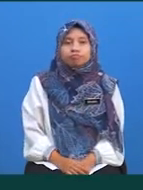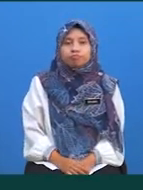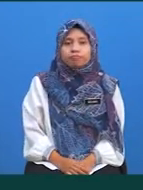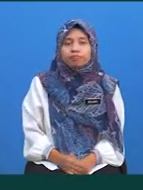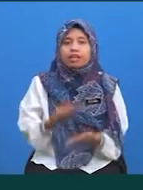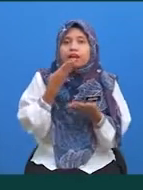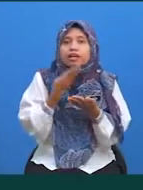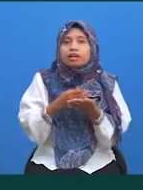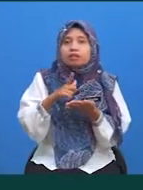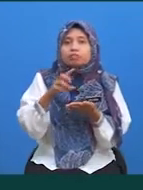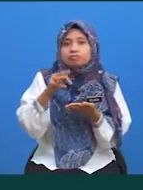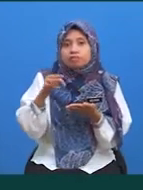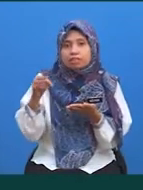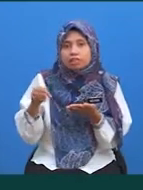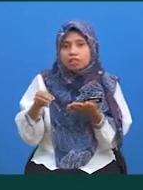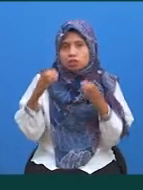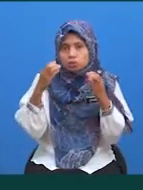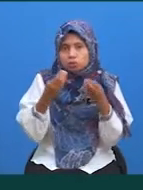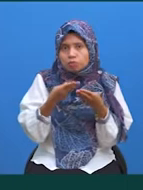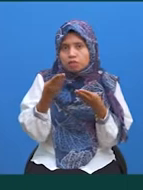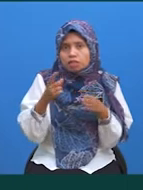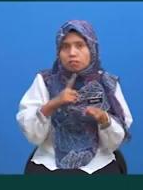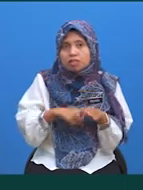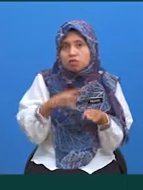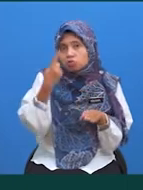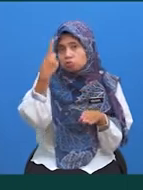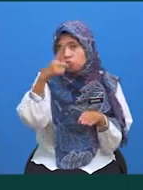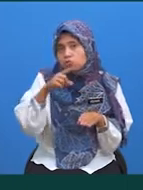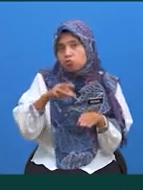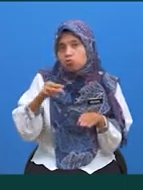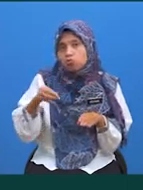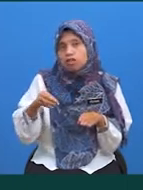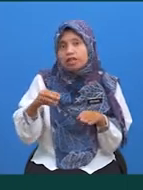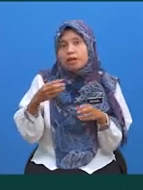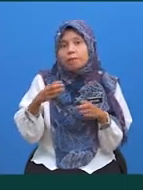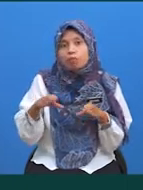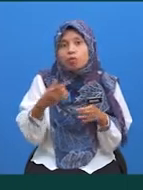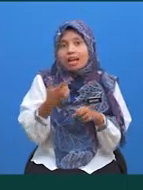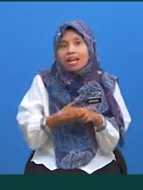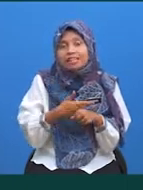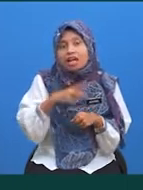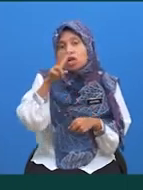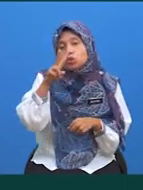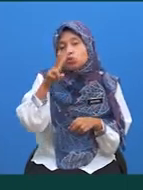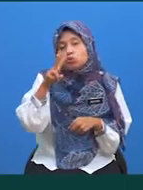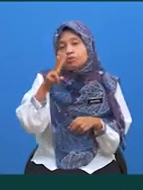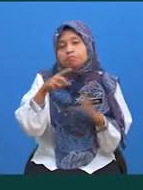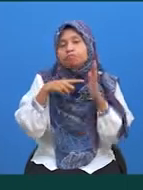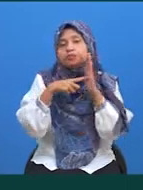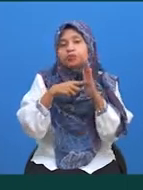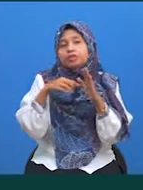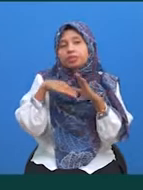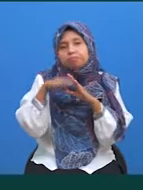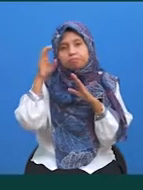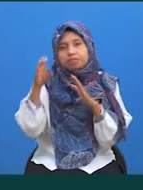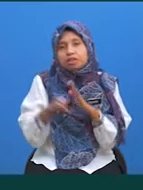Baiklah, murid-murid Cikgu beri masa untuk murid-murid buat latihan 2 Seperti yang dipaparkan